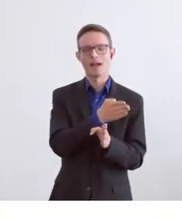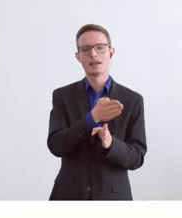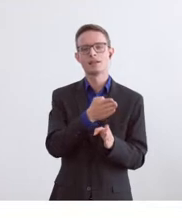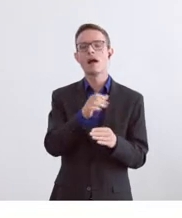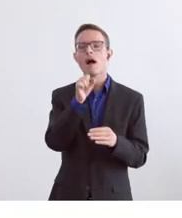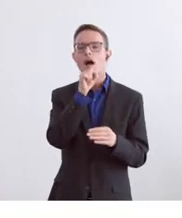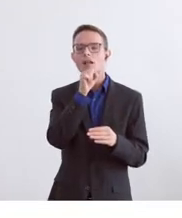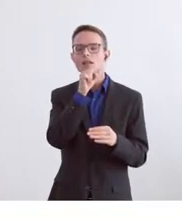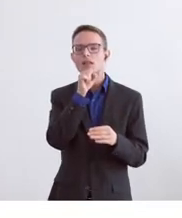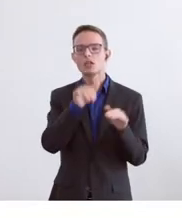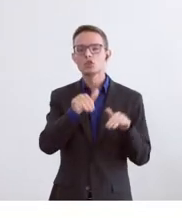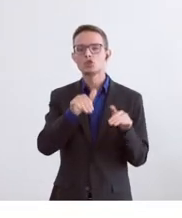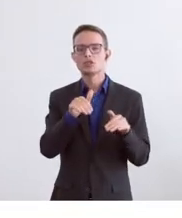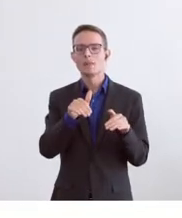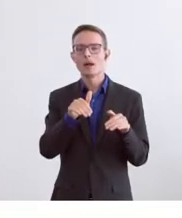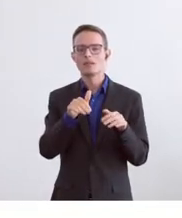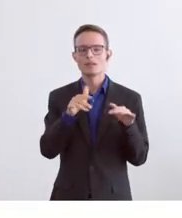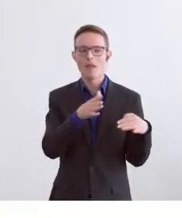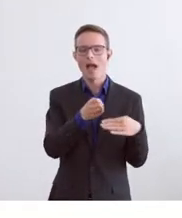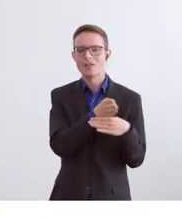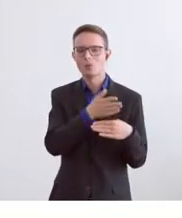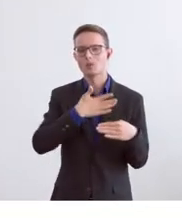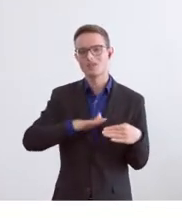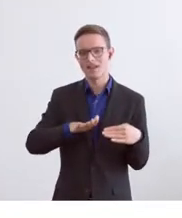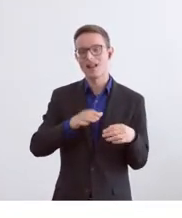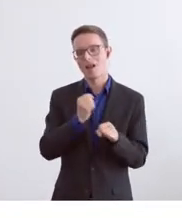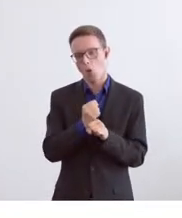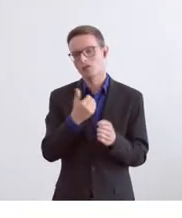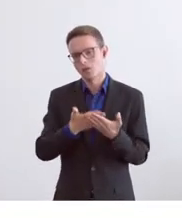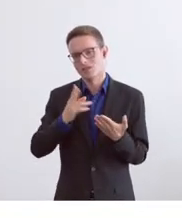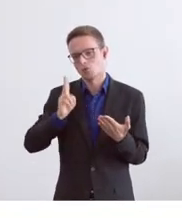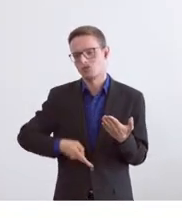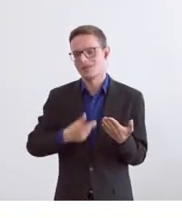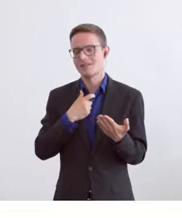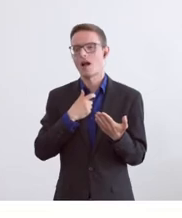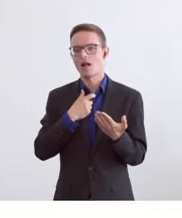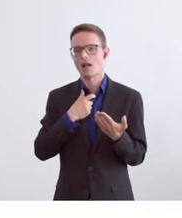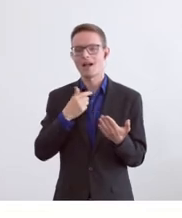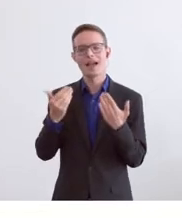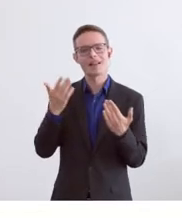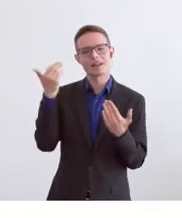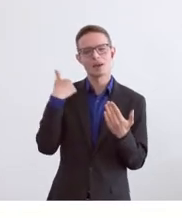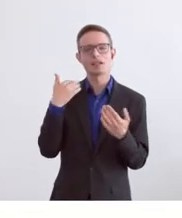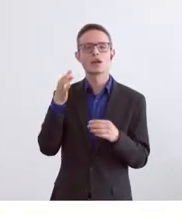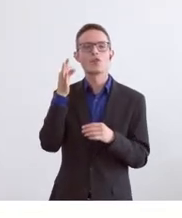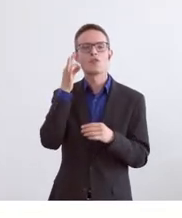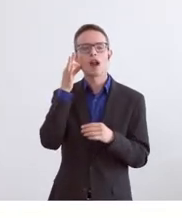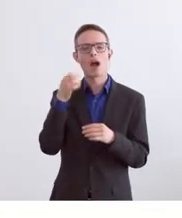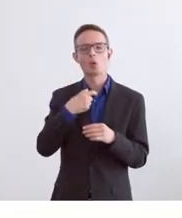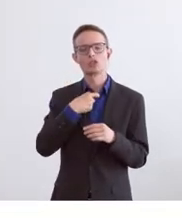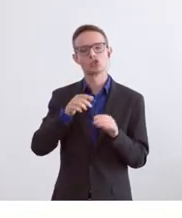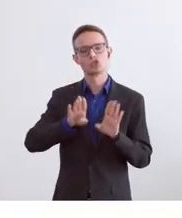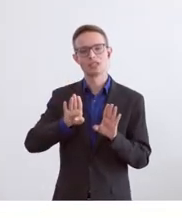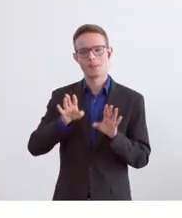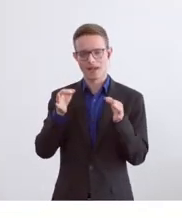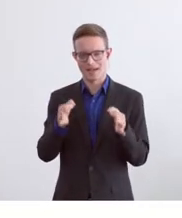ausweiten erlangt oder erreicht. Das erinnert sehr stark an das Frauenstimmrecht, wo es auch verschiedene Anläufe gebraucht hat, wo